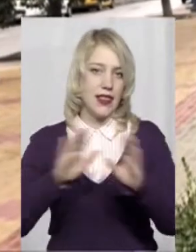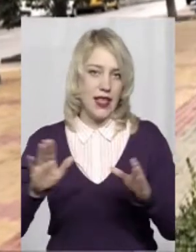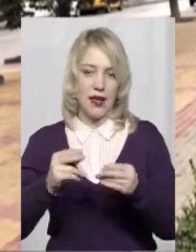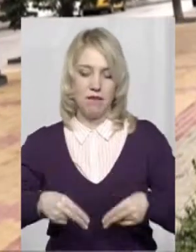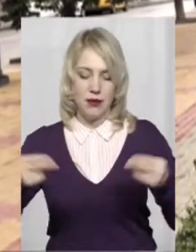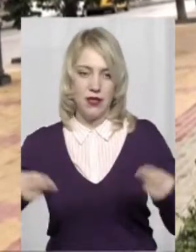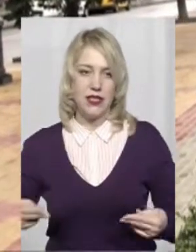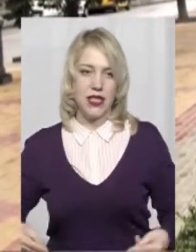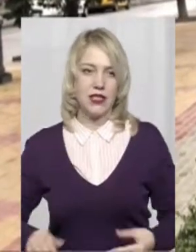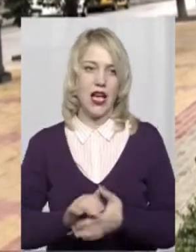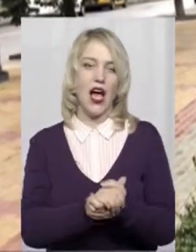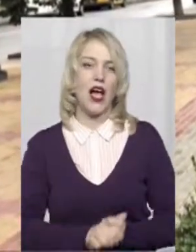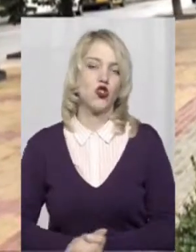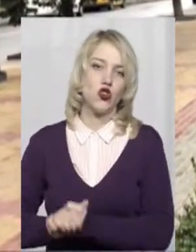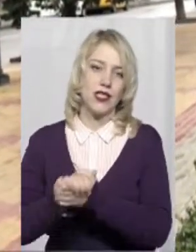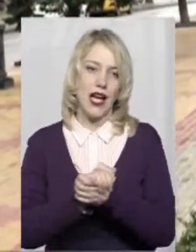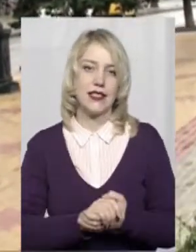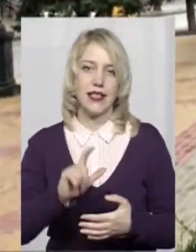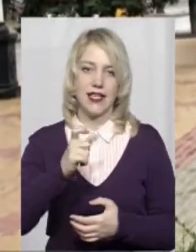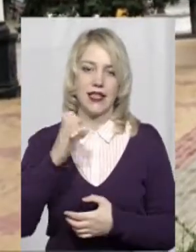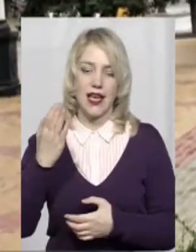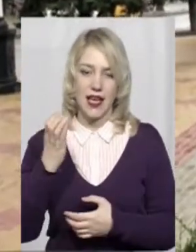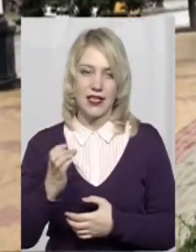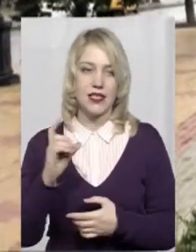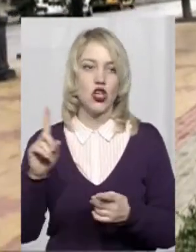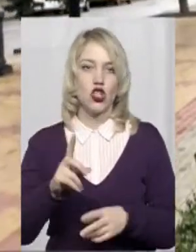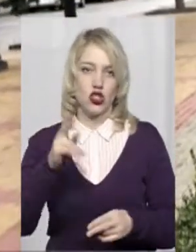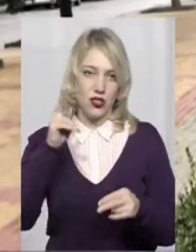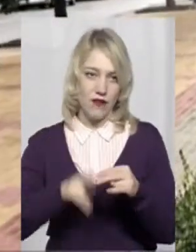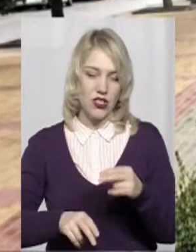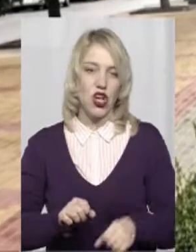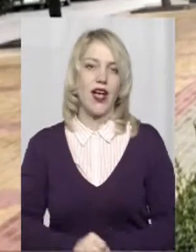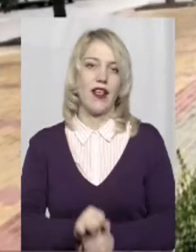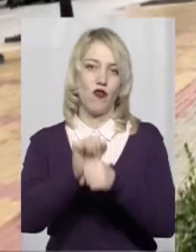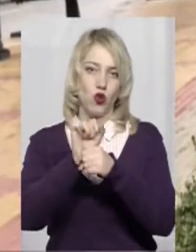асоціації з Європейським Союзом, що і завершилося революцією гідності.